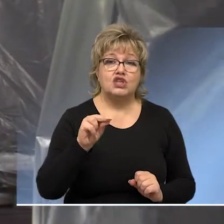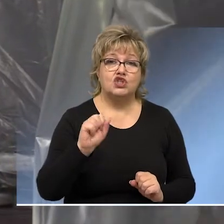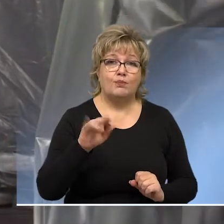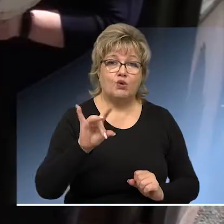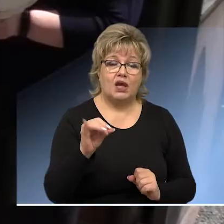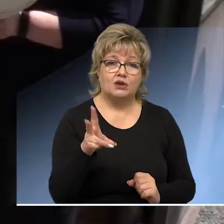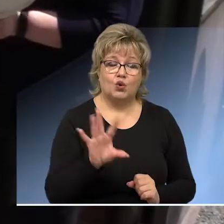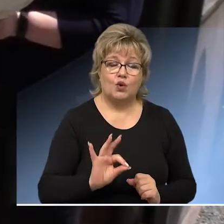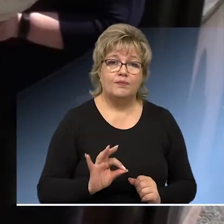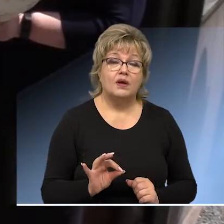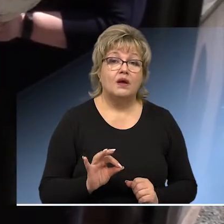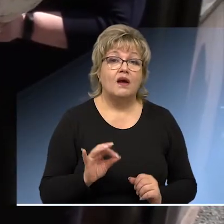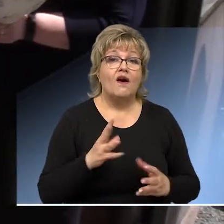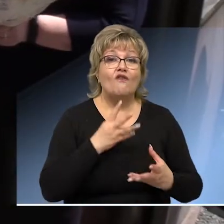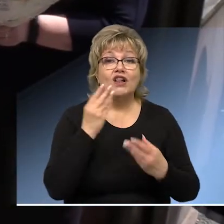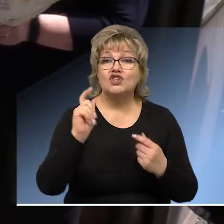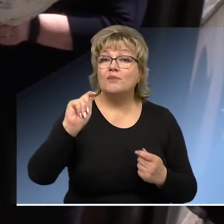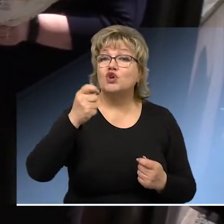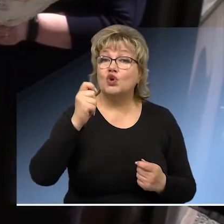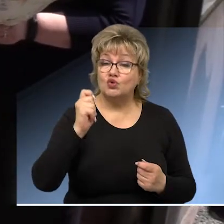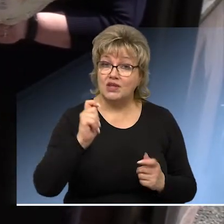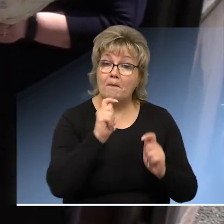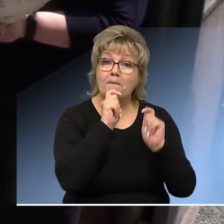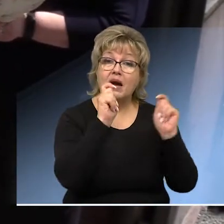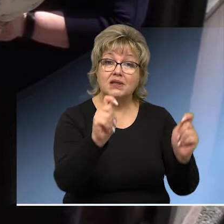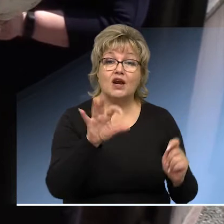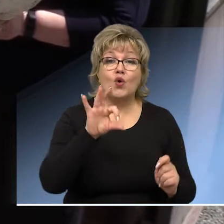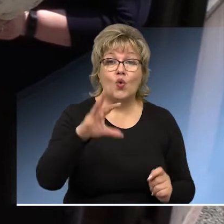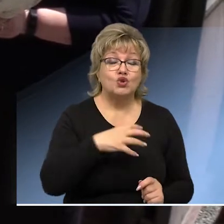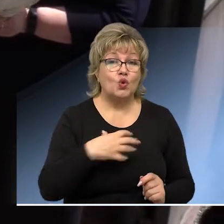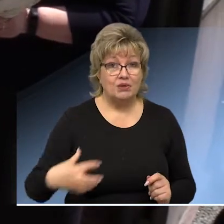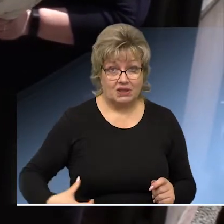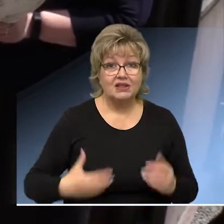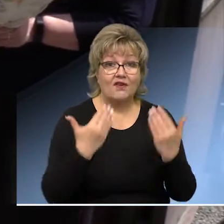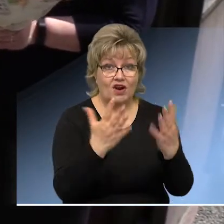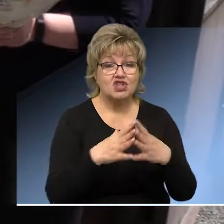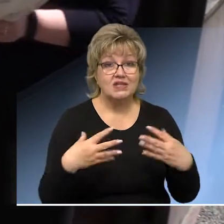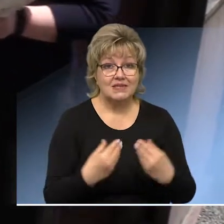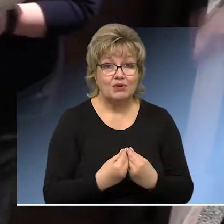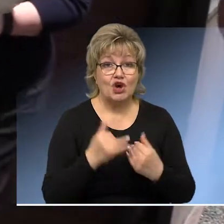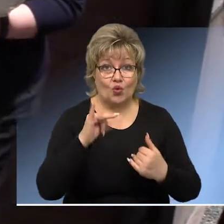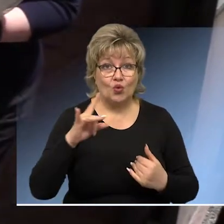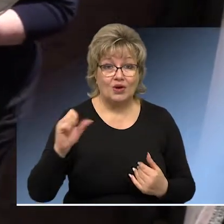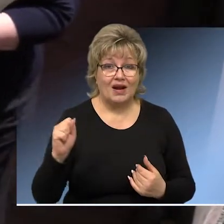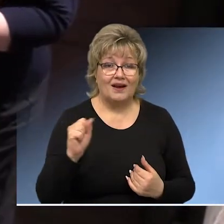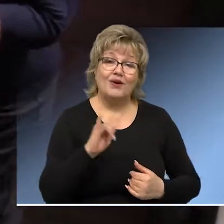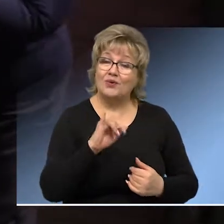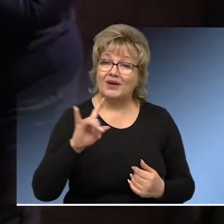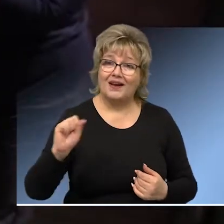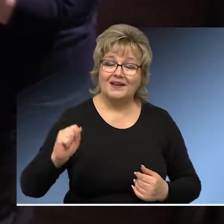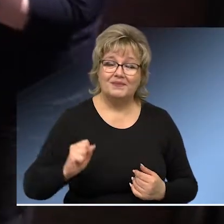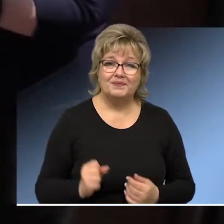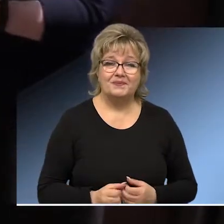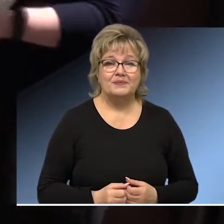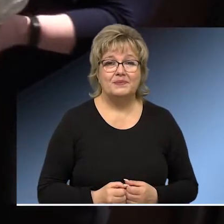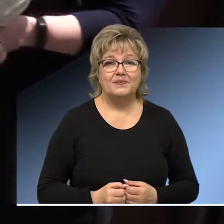Нищепуренко. Волшебные ключи – подарок от губернатора вашей семье. Ура! Ура!